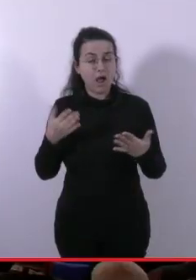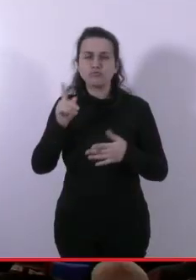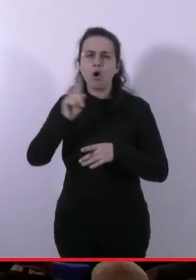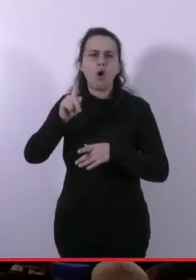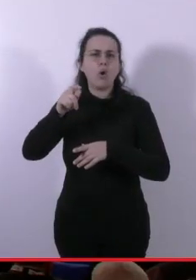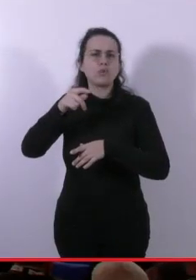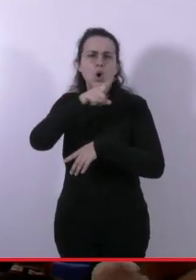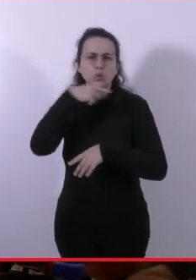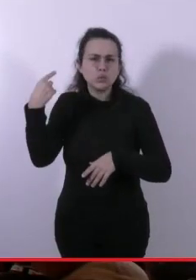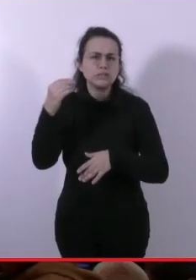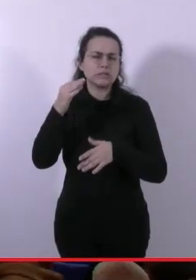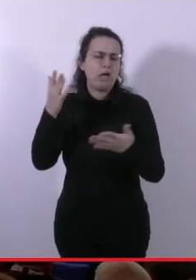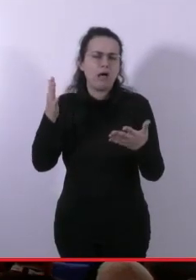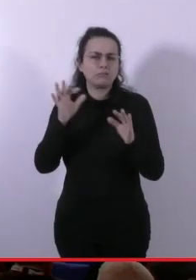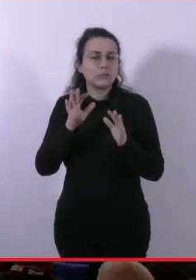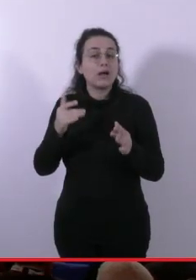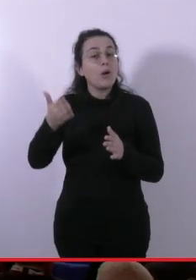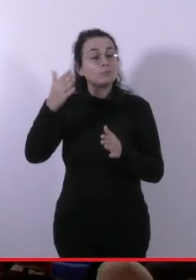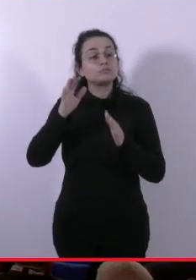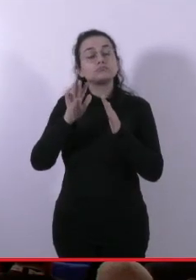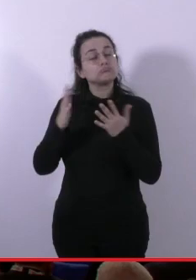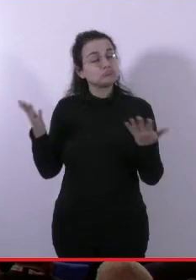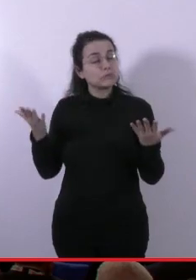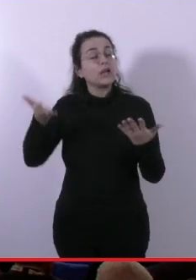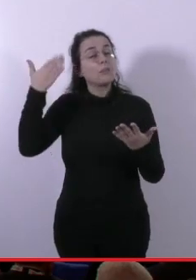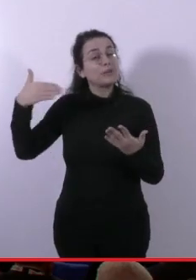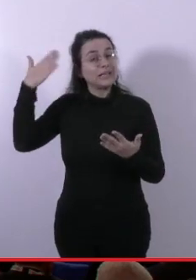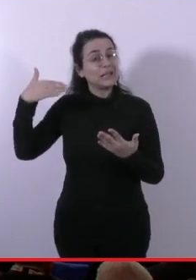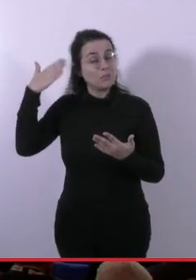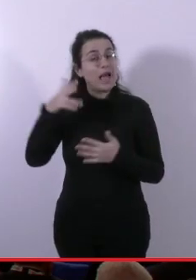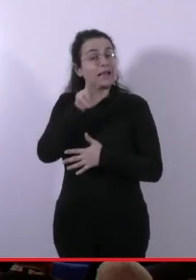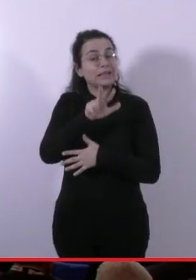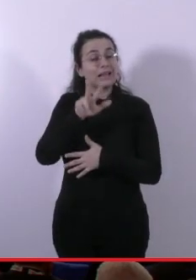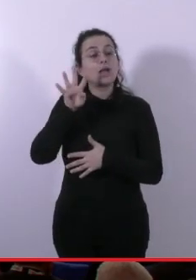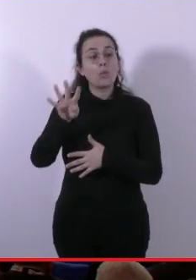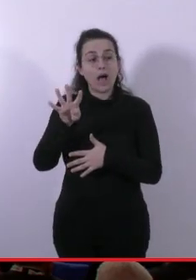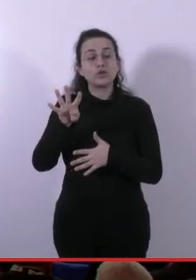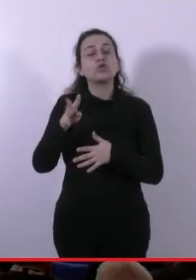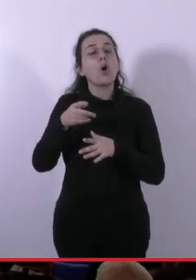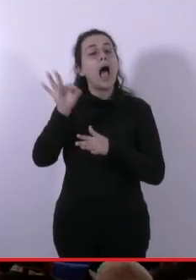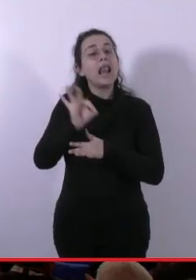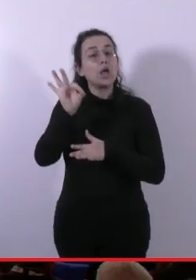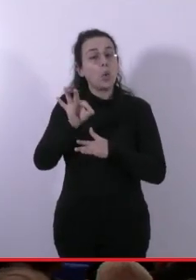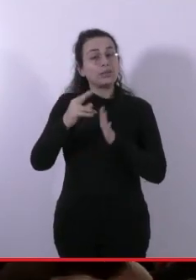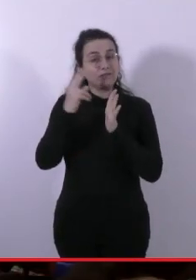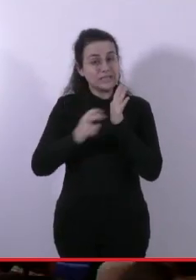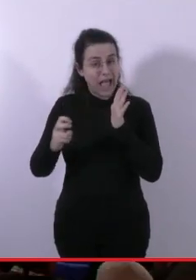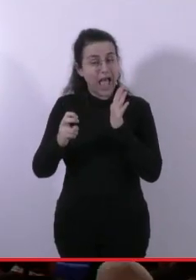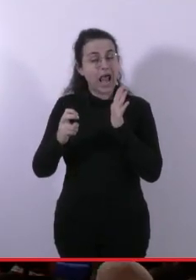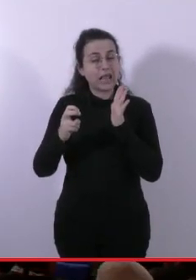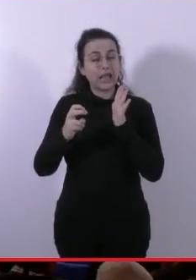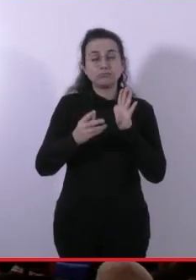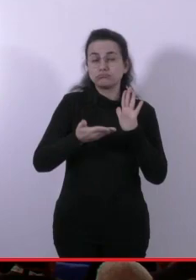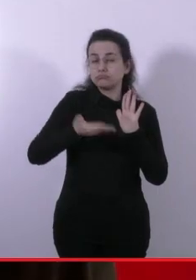c'erano 34 aliquote fiscali. La più bassa tassava al 10%, la più alta